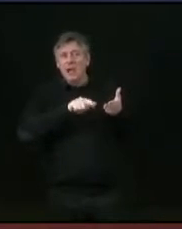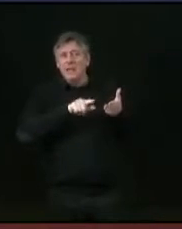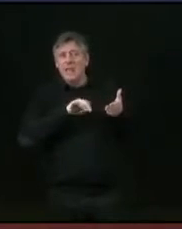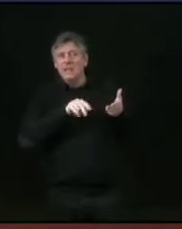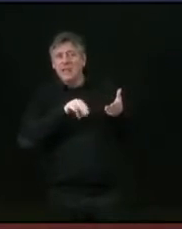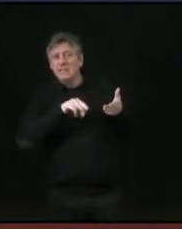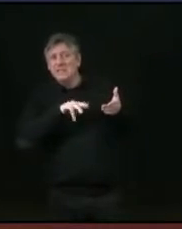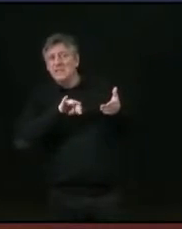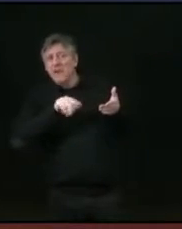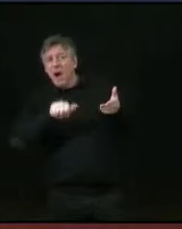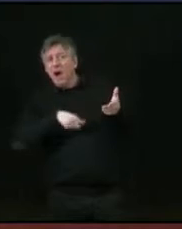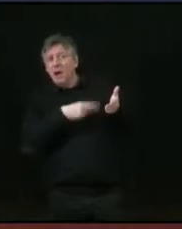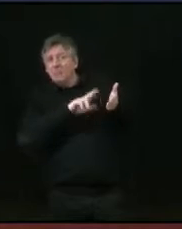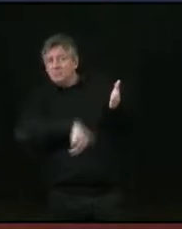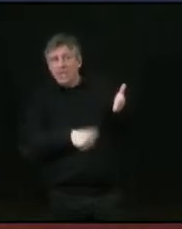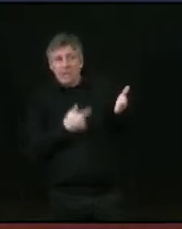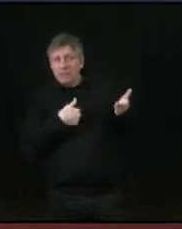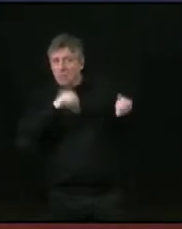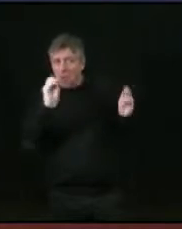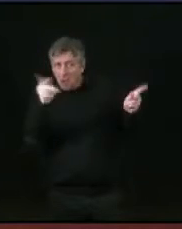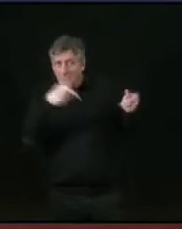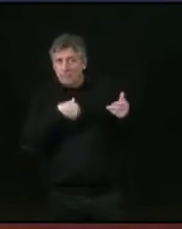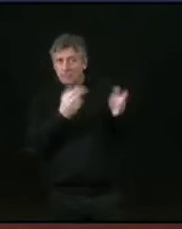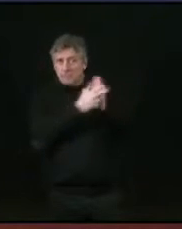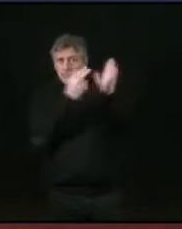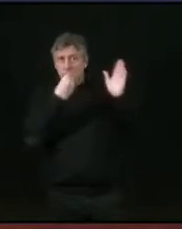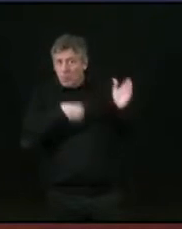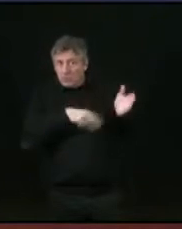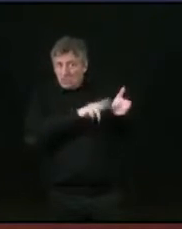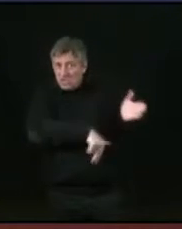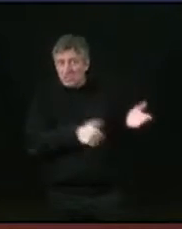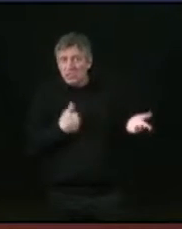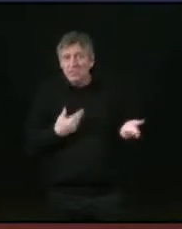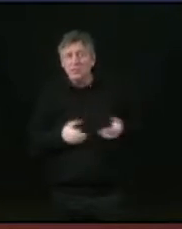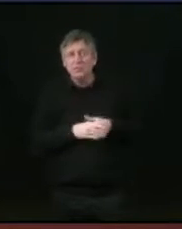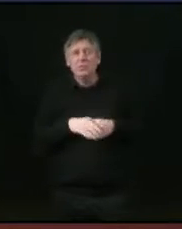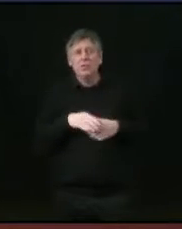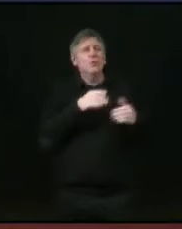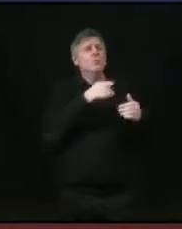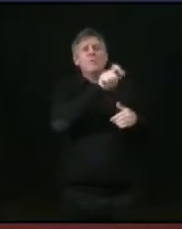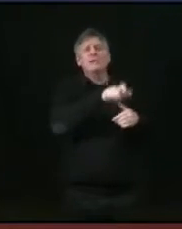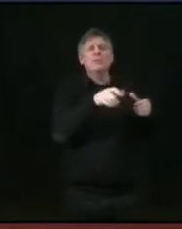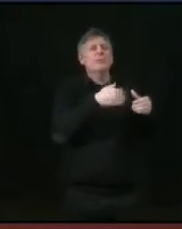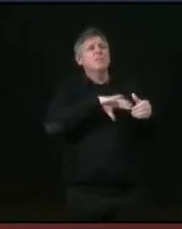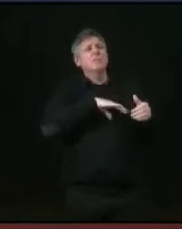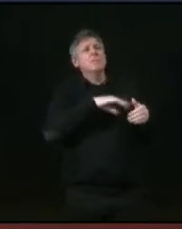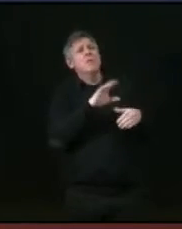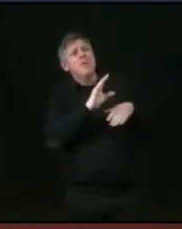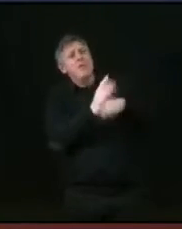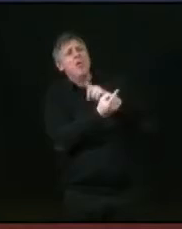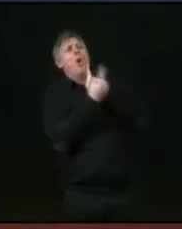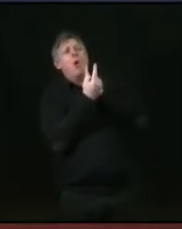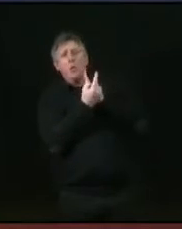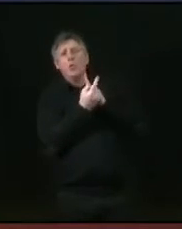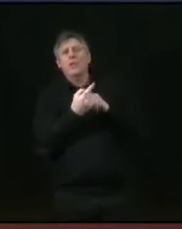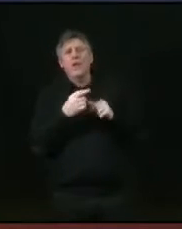demandé à nous rencontrer, et je crois que Khadija Ouboumour les rencontrera avec Julien Boudin.